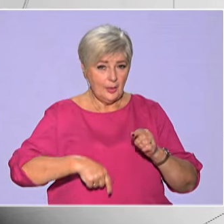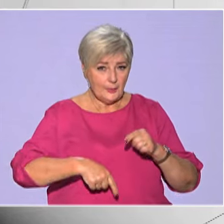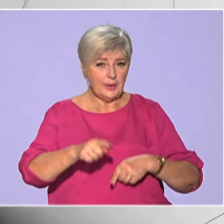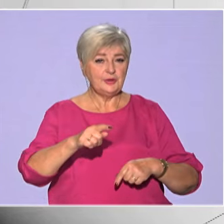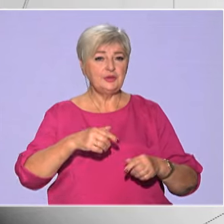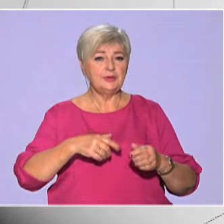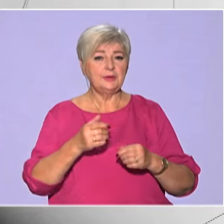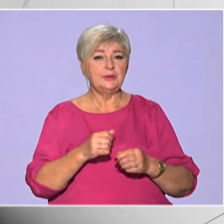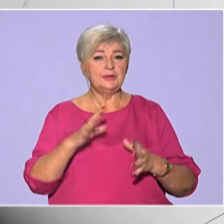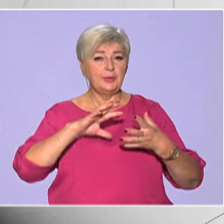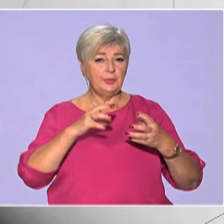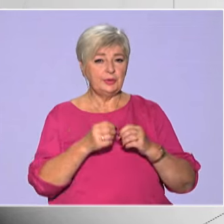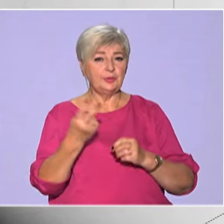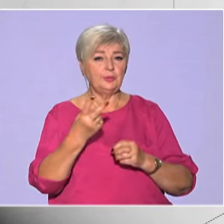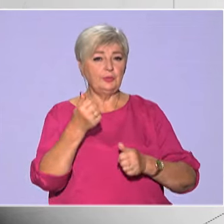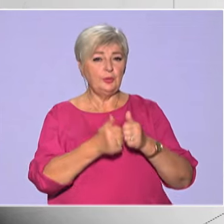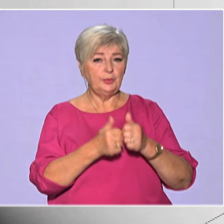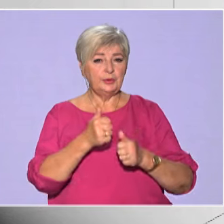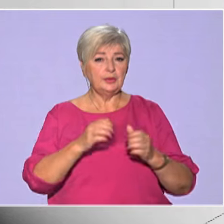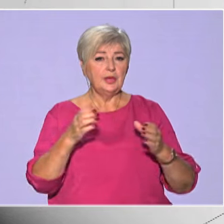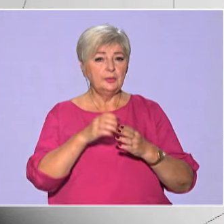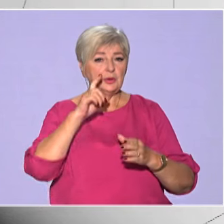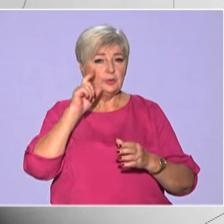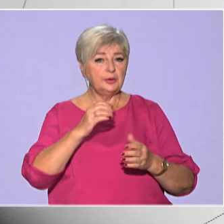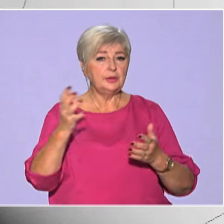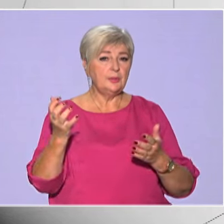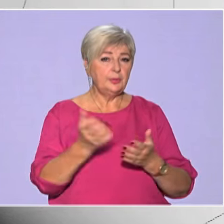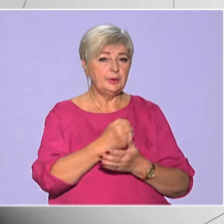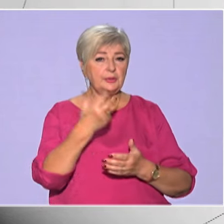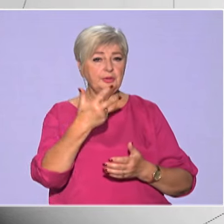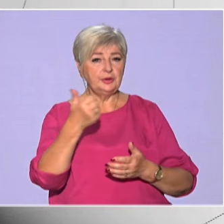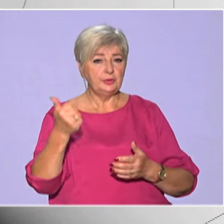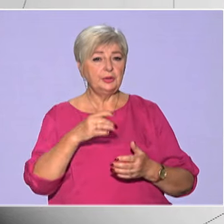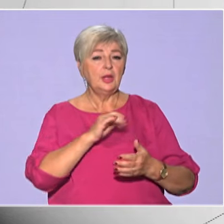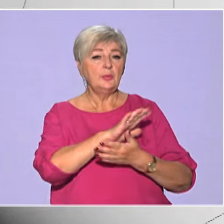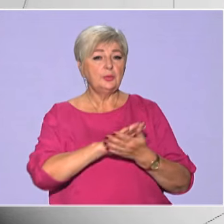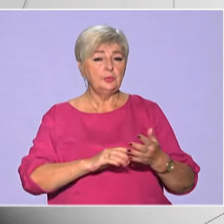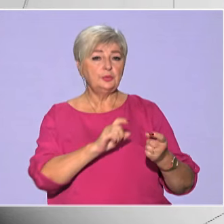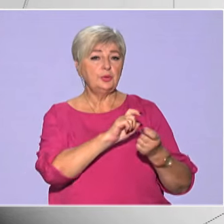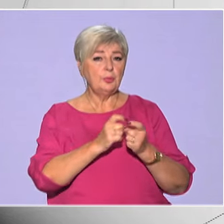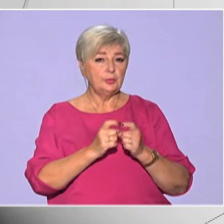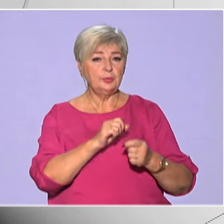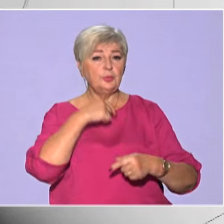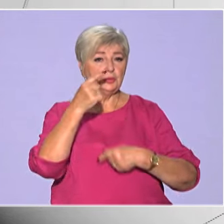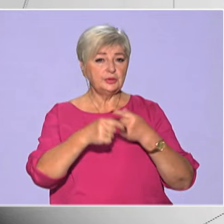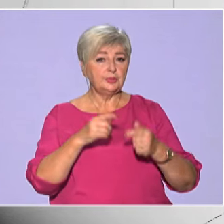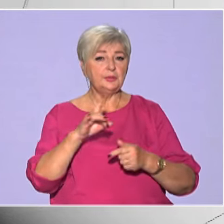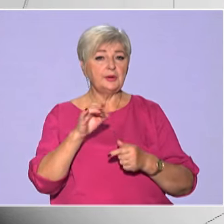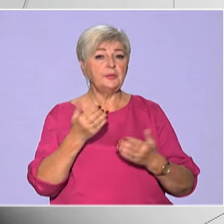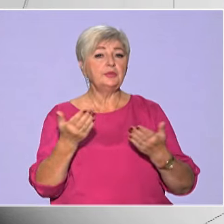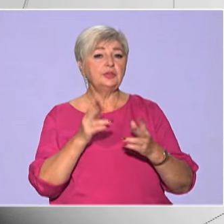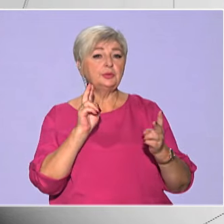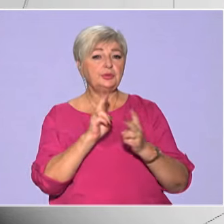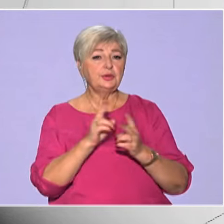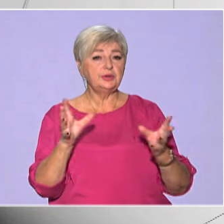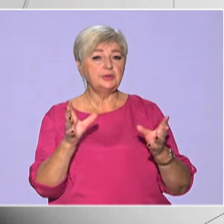За підсумками двох поєдинків, збірна України перемогла 3-1 і продовжить боротьбу у наступному раунді, де зустрінеться